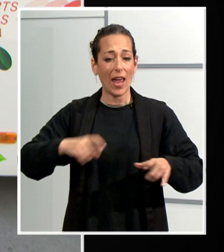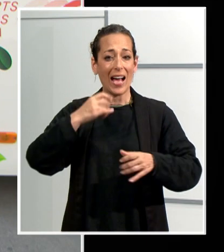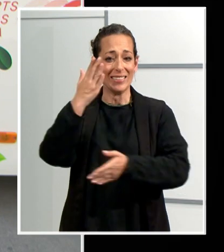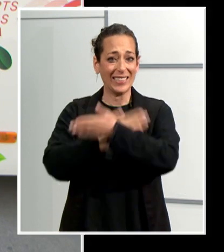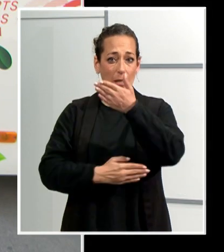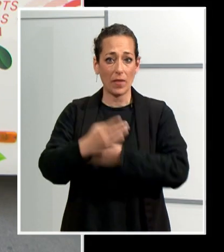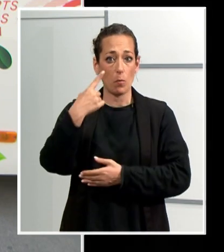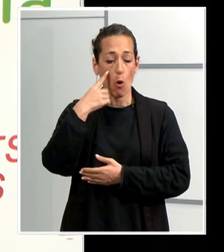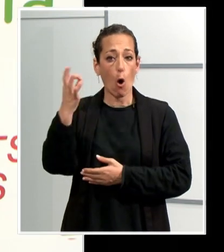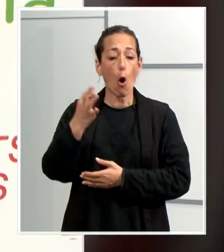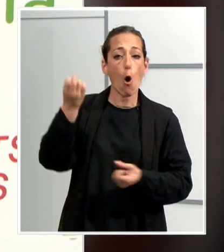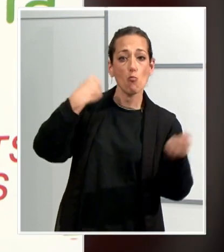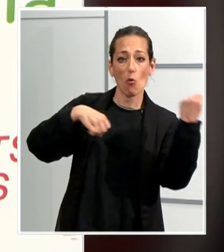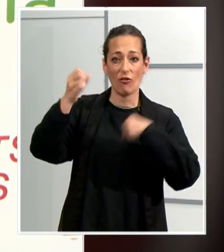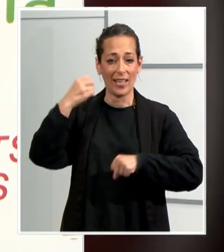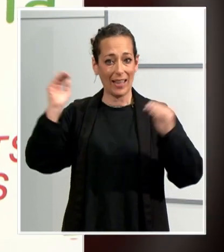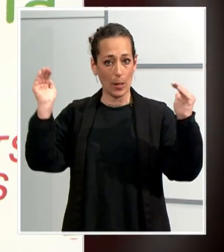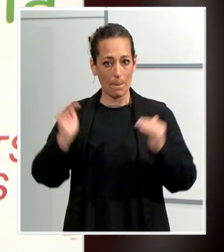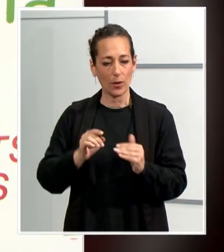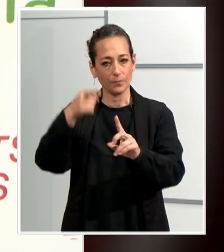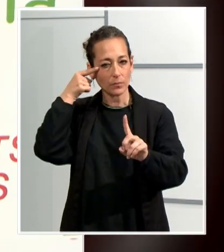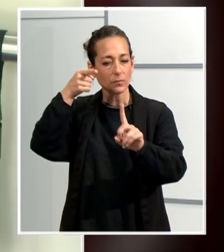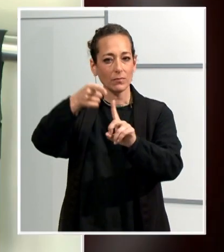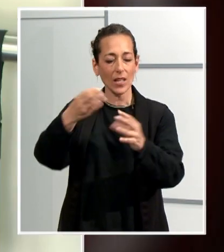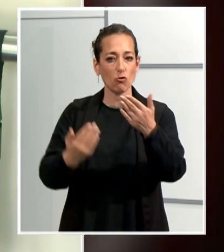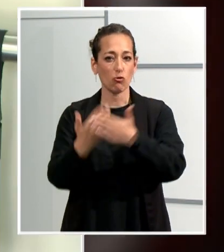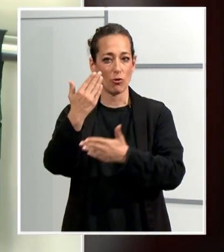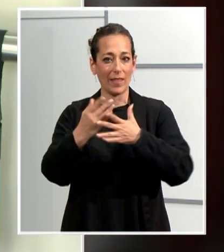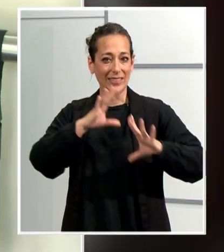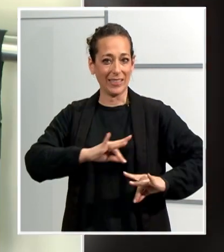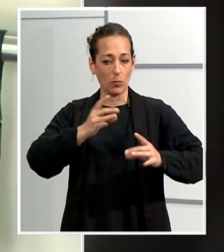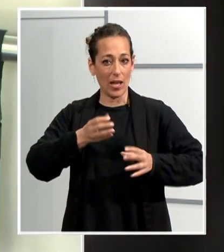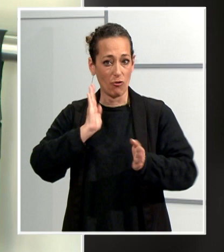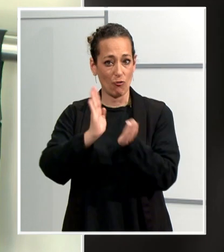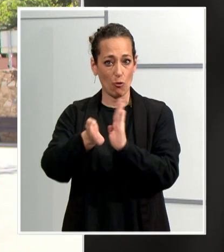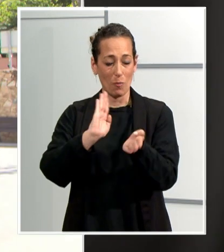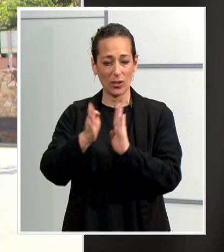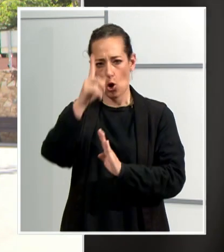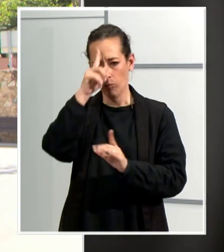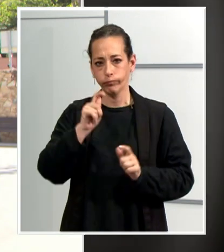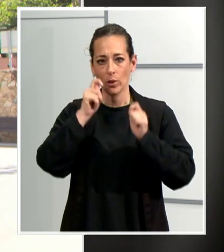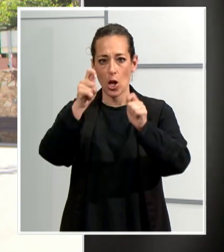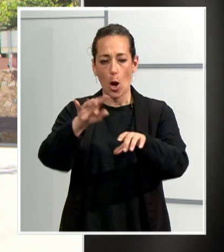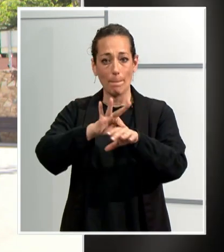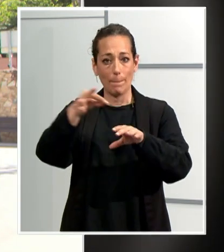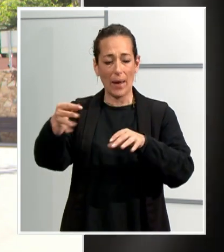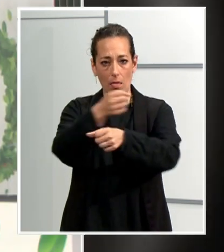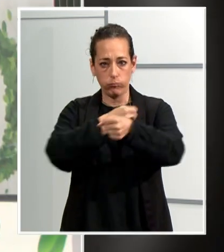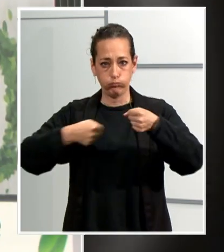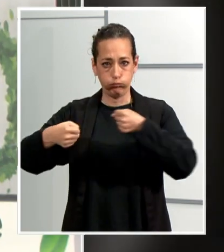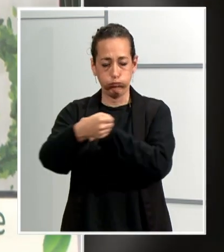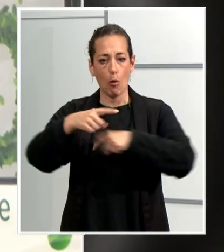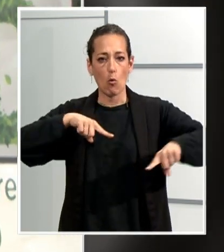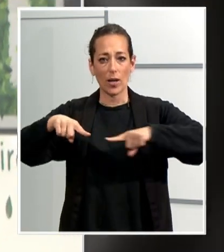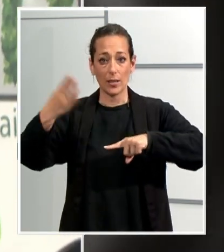Aquest és l'objectiu de la jornada de sensibilització i formació anomenada Posem-nos a la seva pell, organitzada per l'Empresa Municipal de Transport